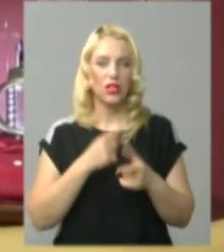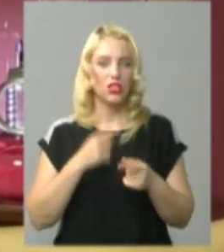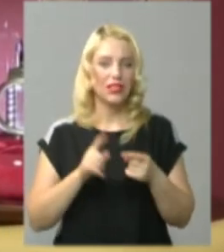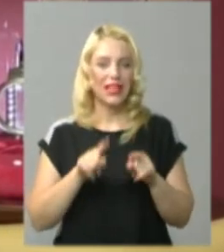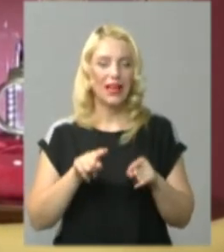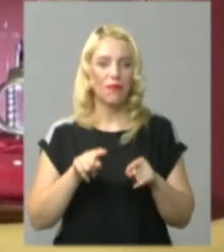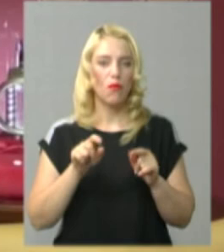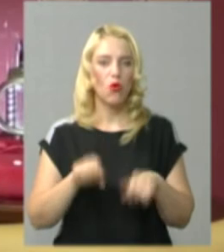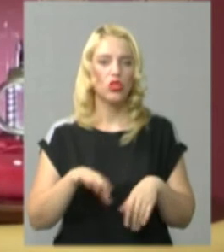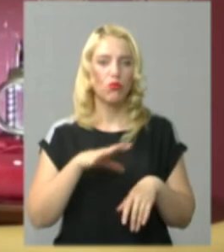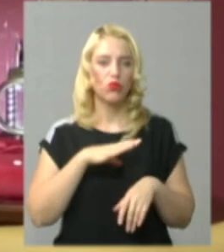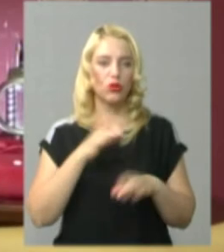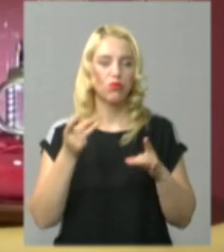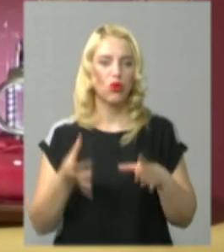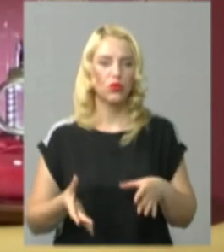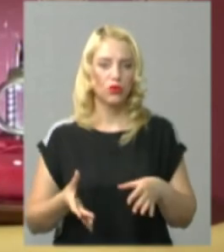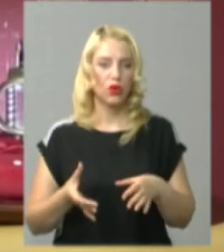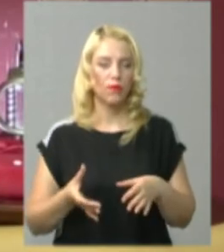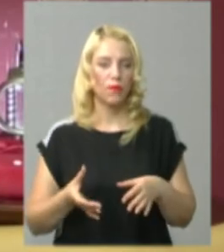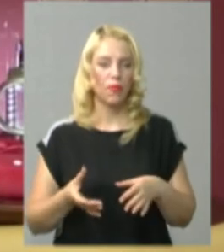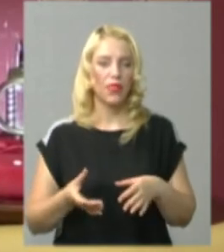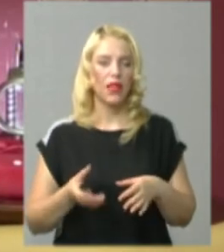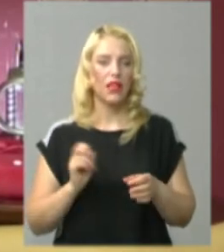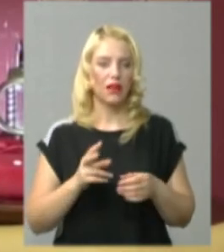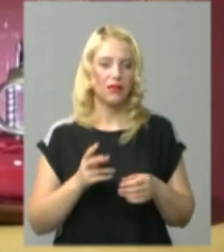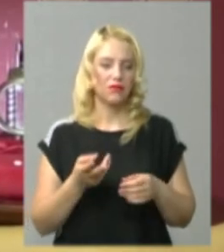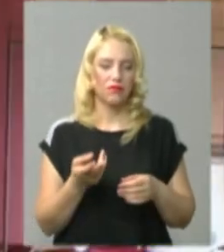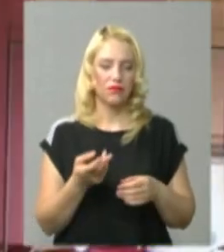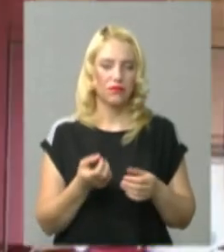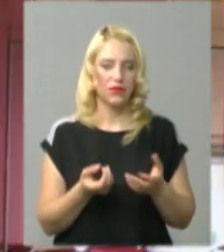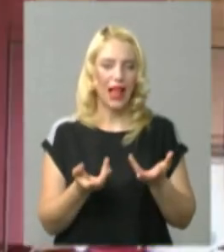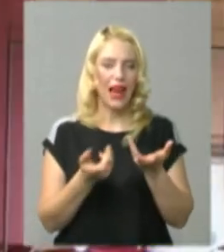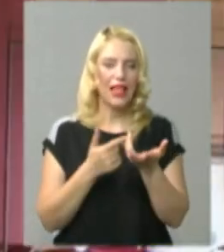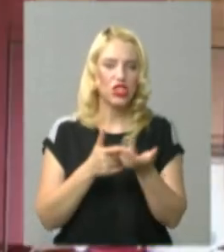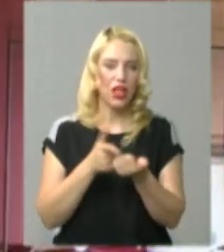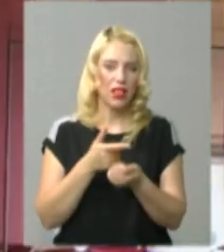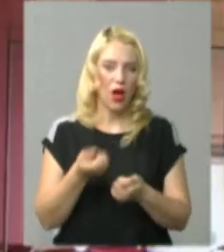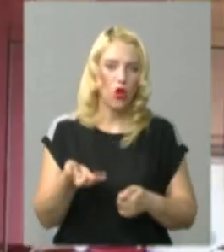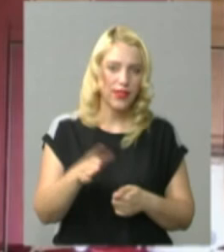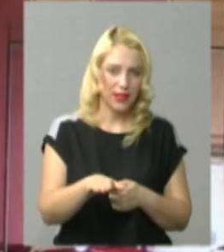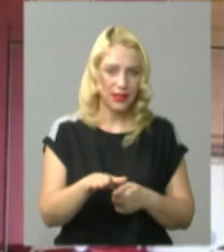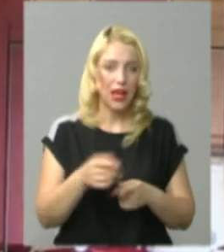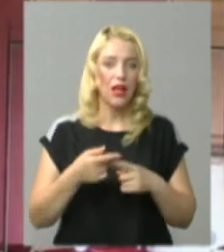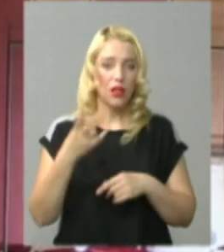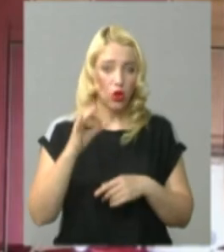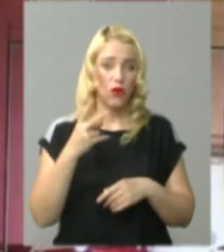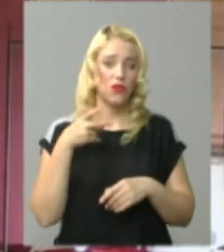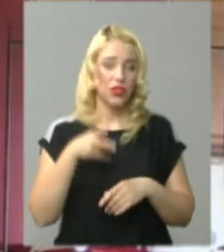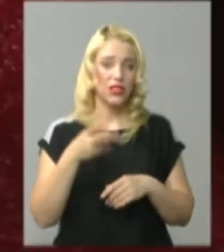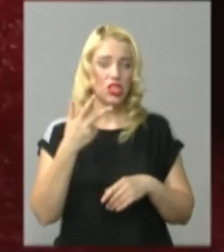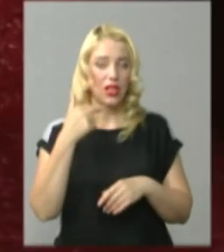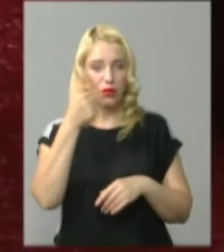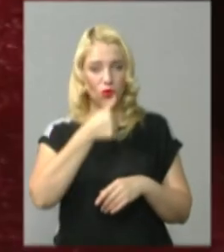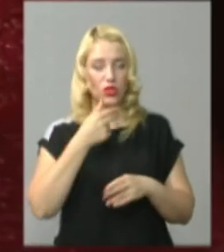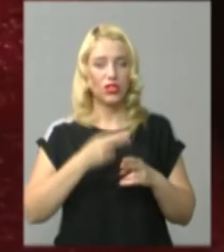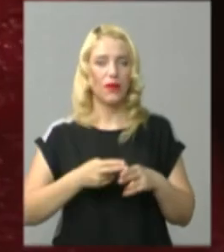просто лічильна одиниця, чи щось таке. Але в 2003 році в